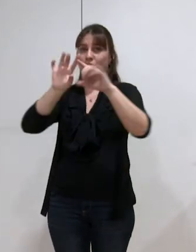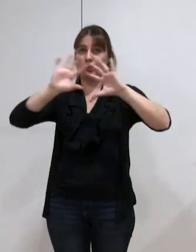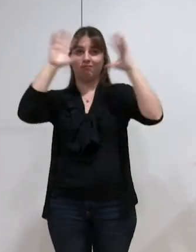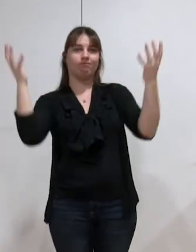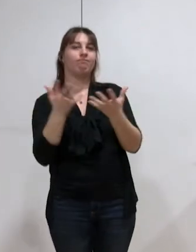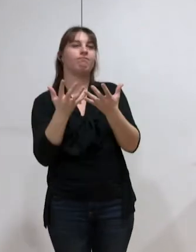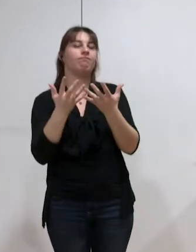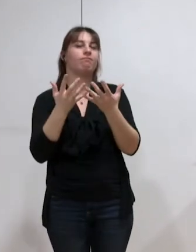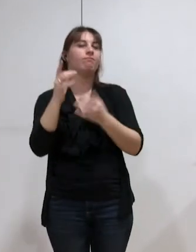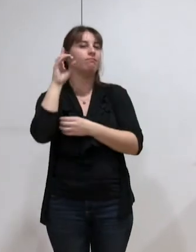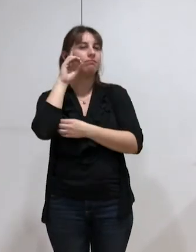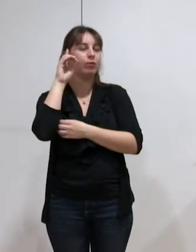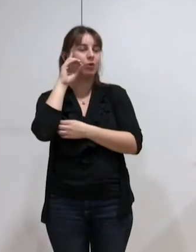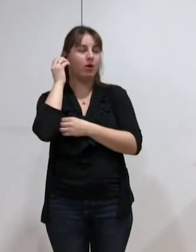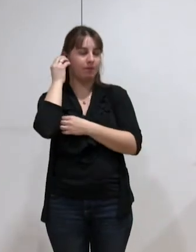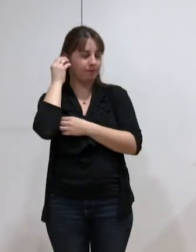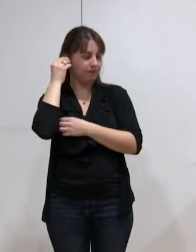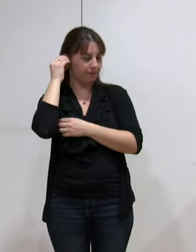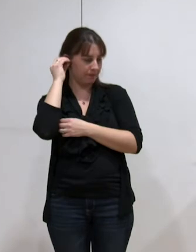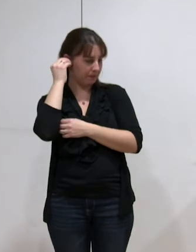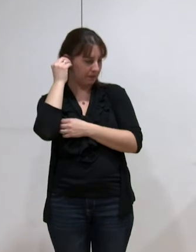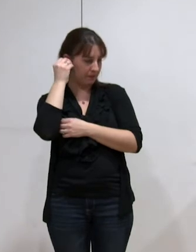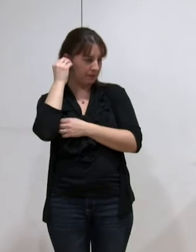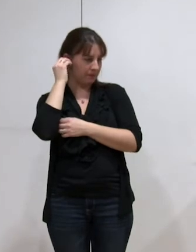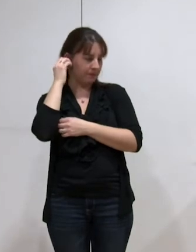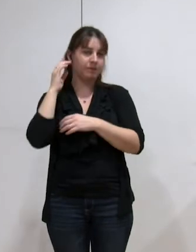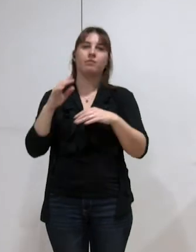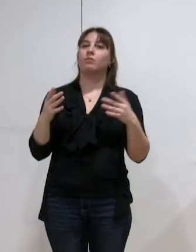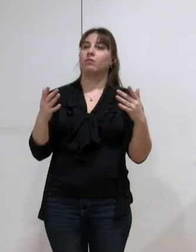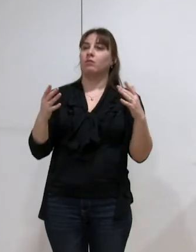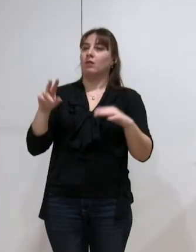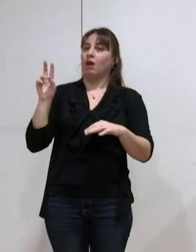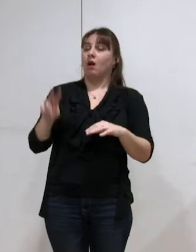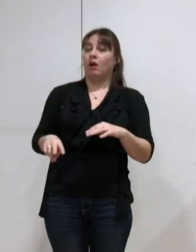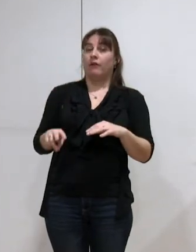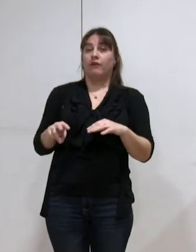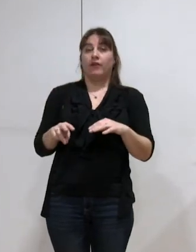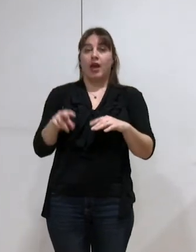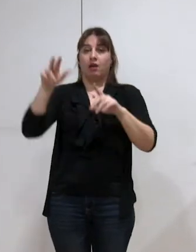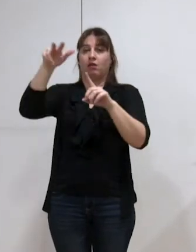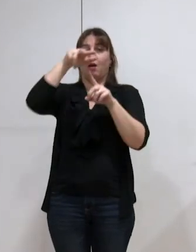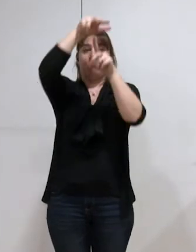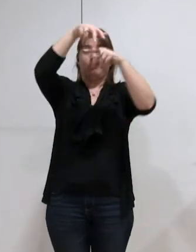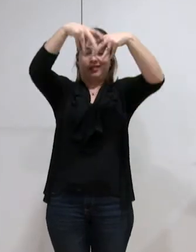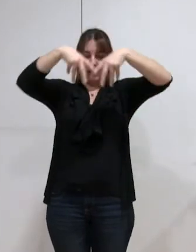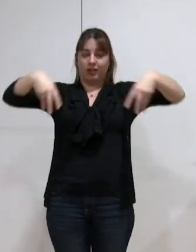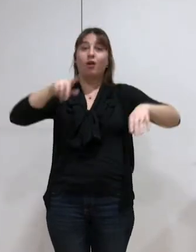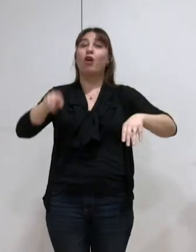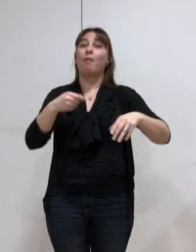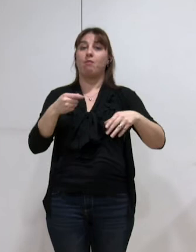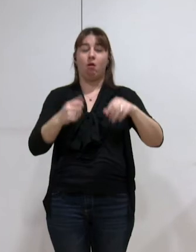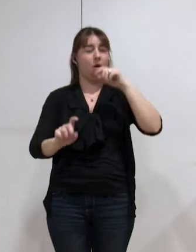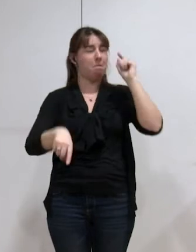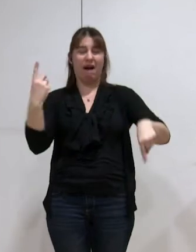puisque nous n'avons pas vécu finalement le grand saut à la fois en matière de décentralisation que nous aurions pu attendre